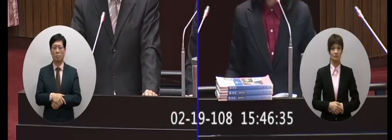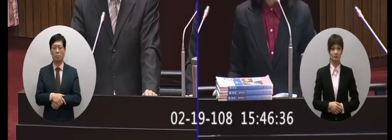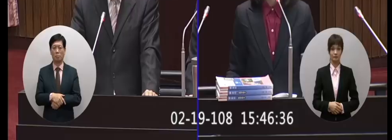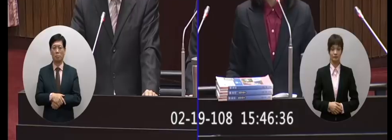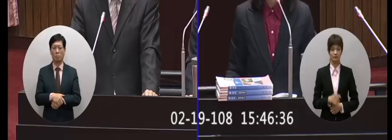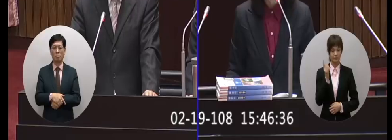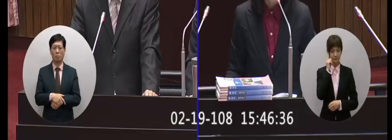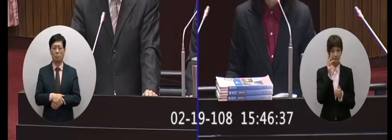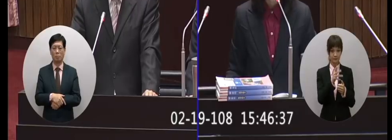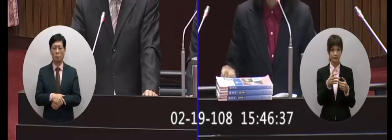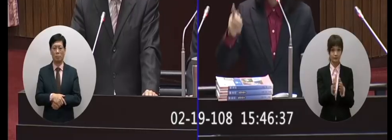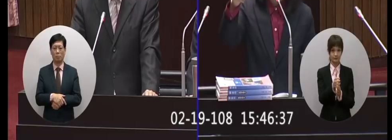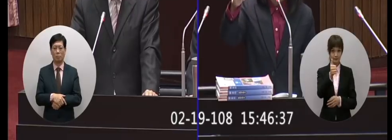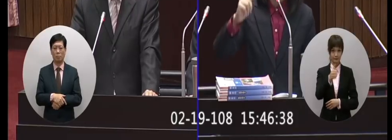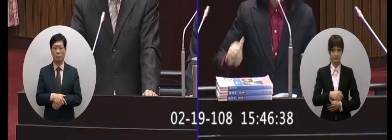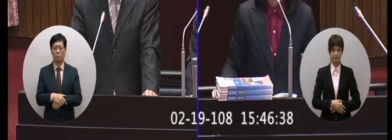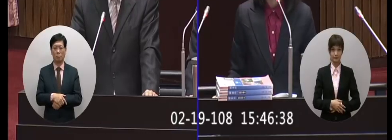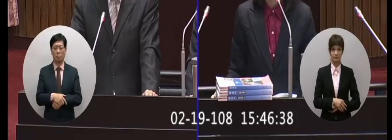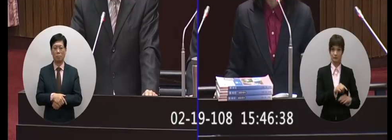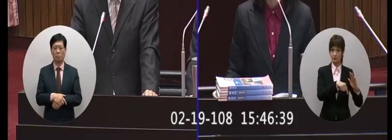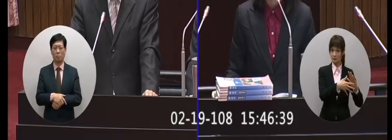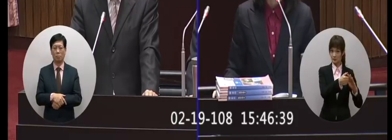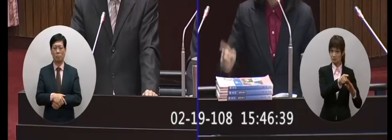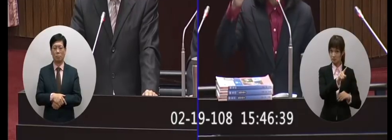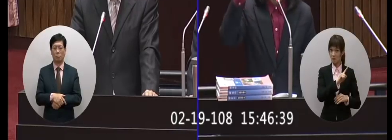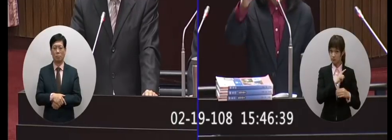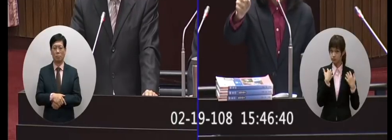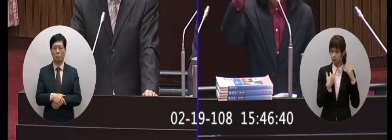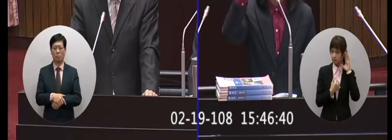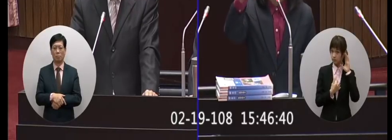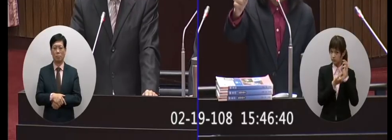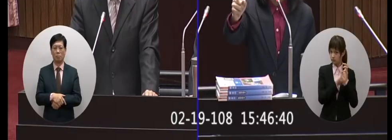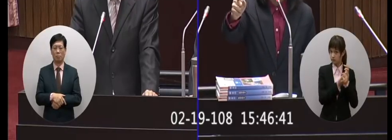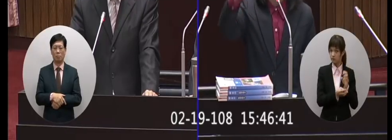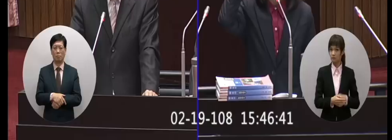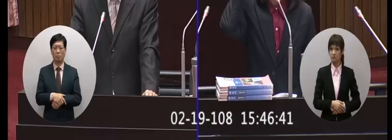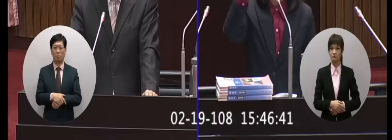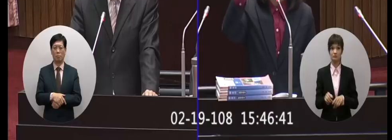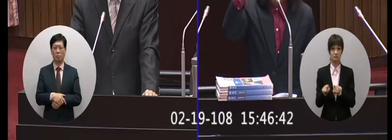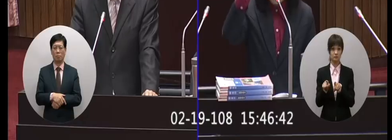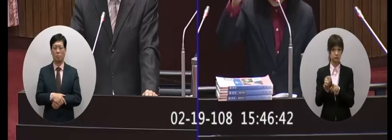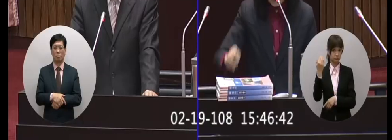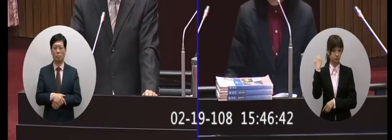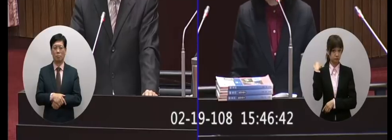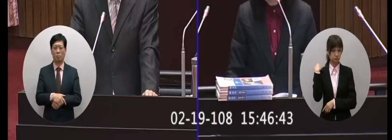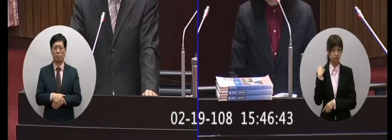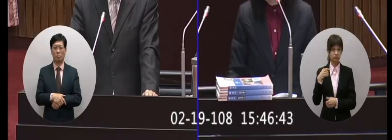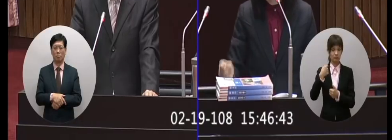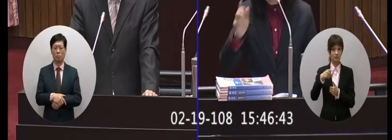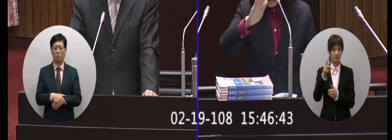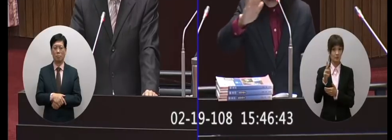請問一下部長這個院長你要仔細幫我們聽一下一般我們以前來說教科書